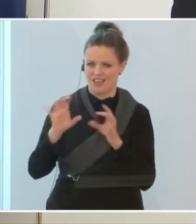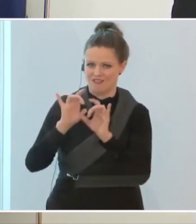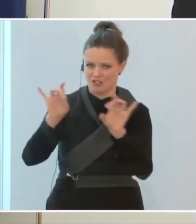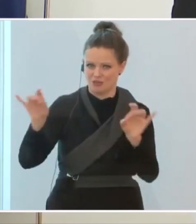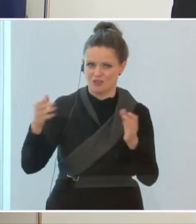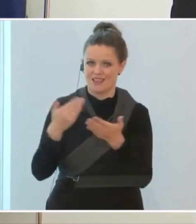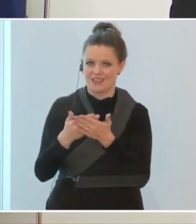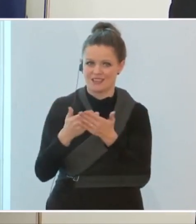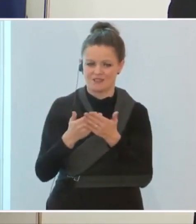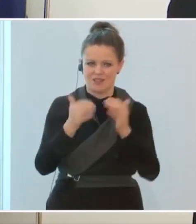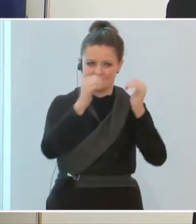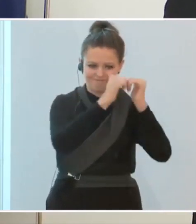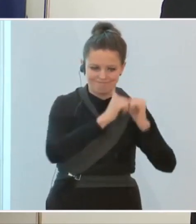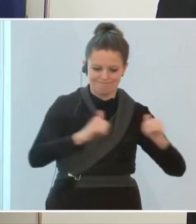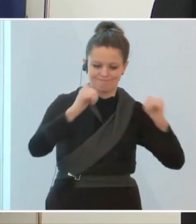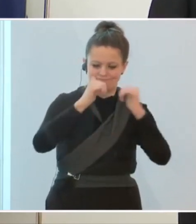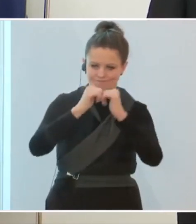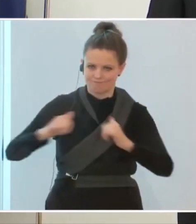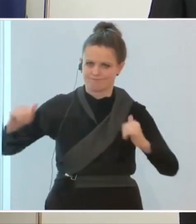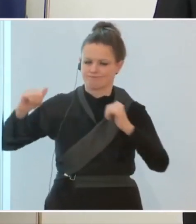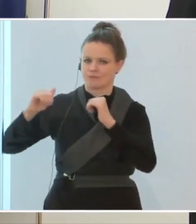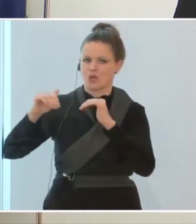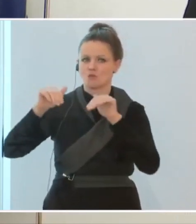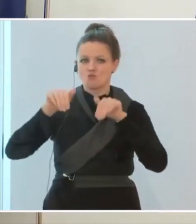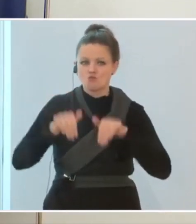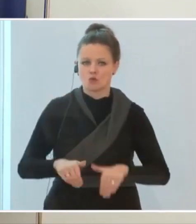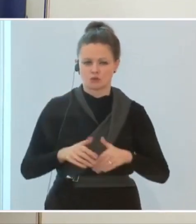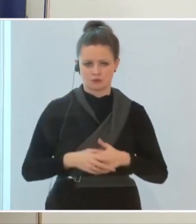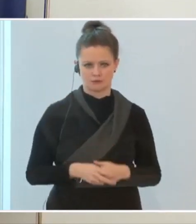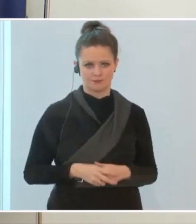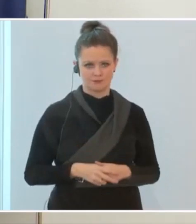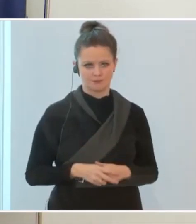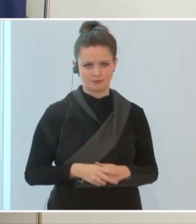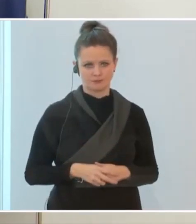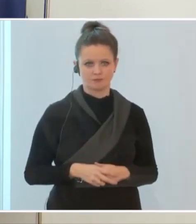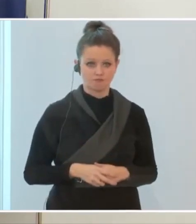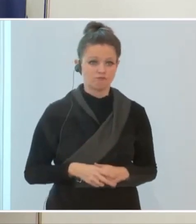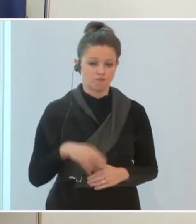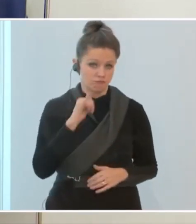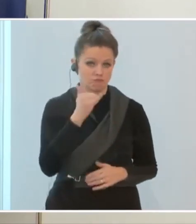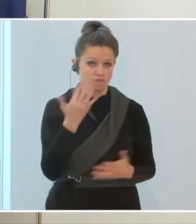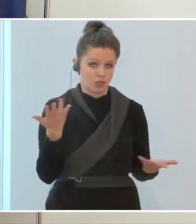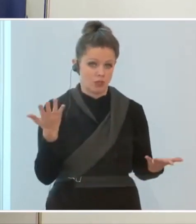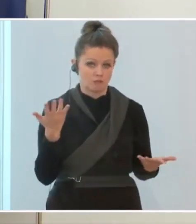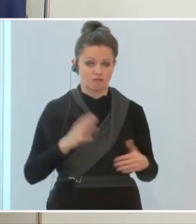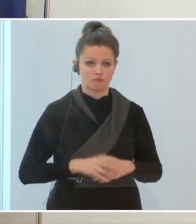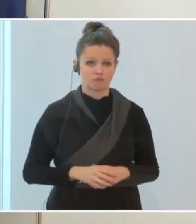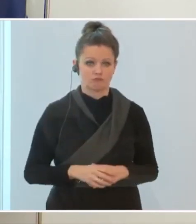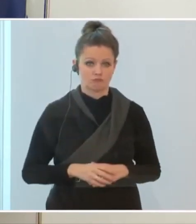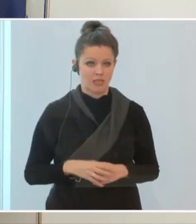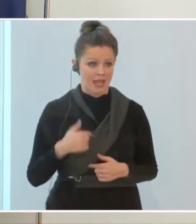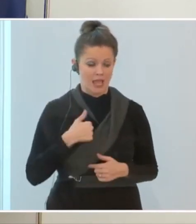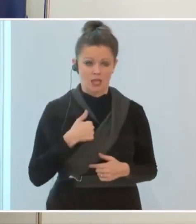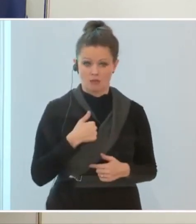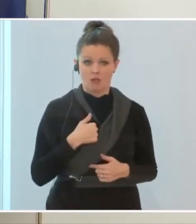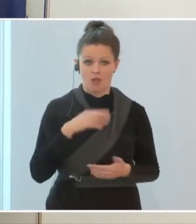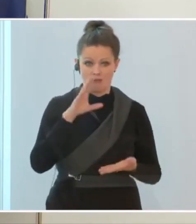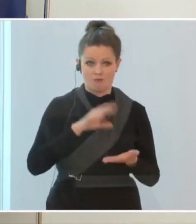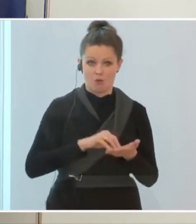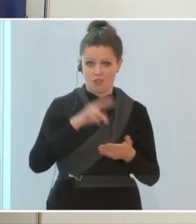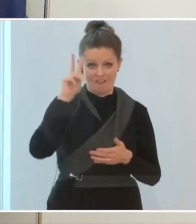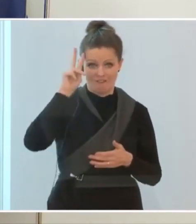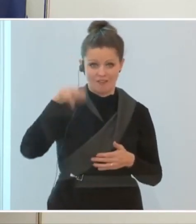Differenzierung vornehmen beziehungsweise vornehmen müssen. Aber ja, als jemand, der in Wien und Niederösterreich wohnt,